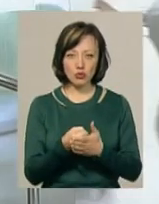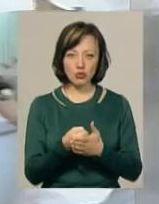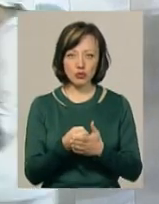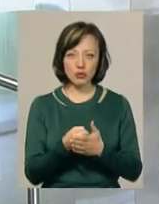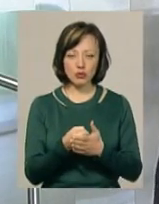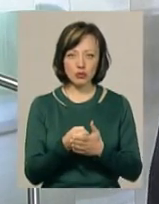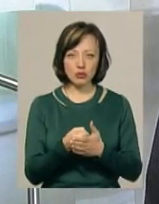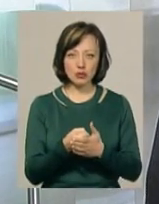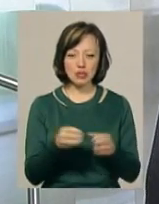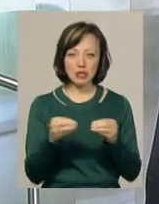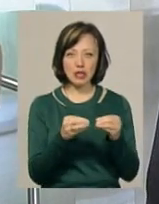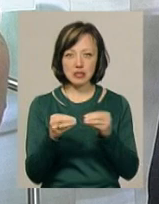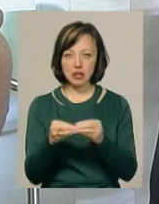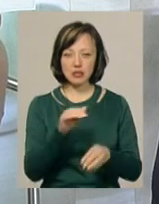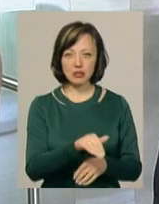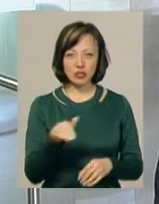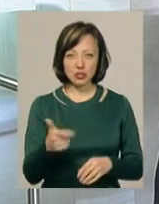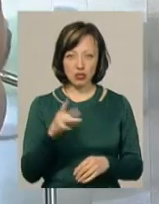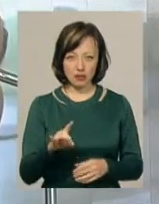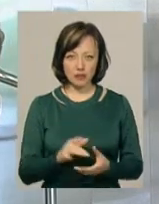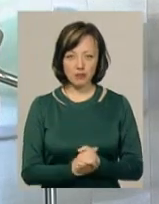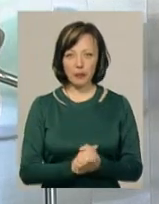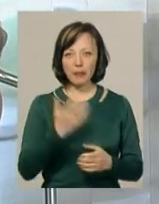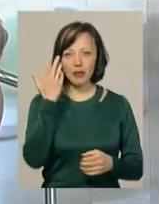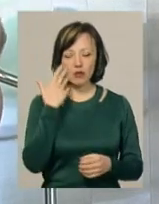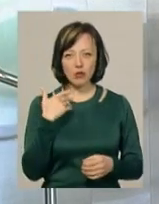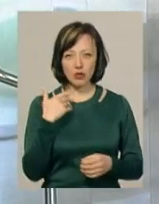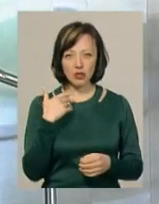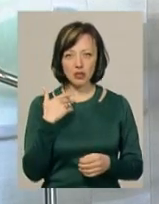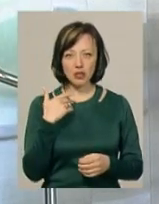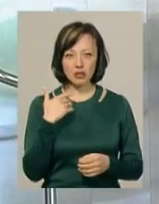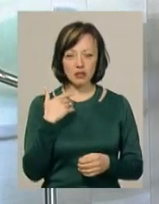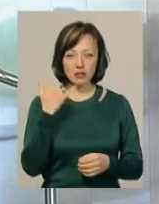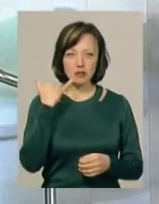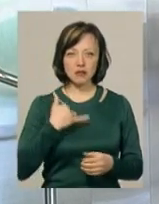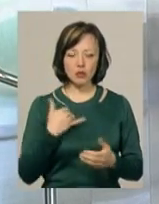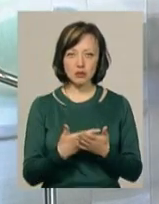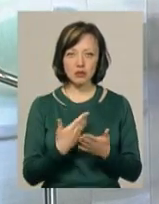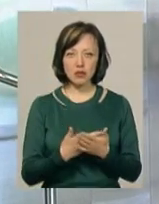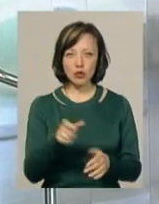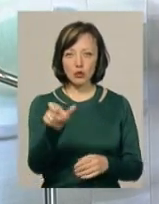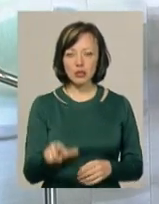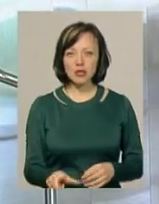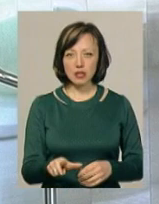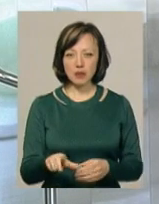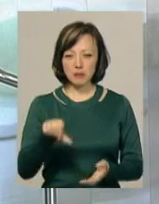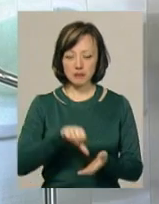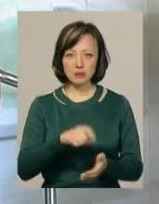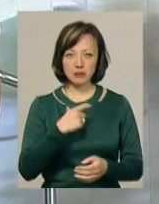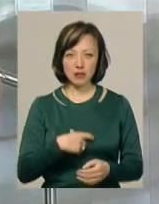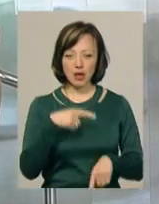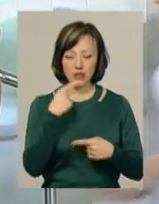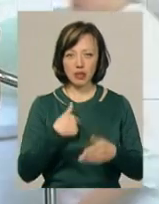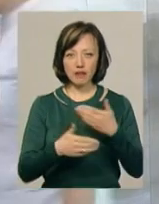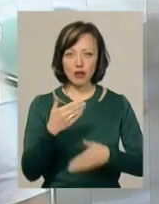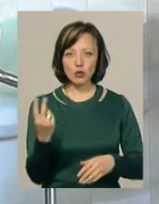до десятки тисяч гривень. Коли дзвонить, скажімо, людина представляється і говорить,